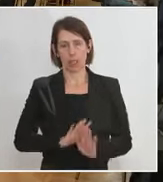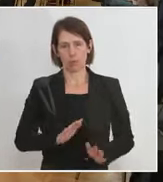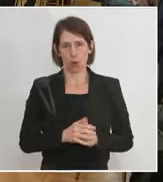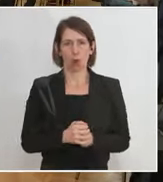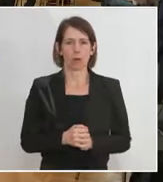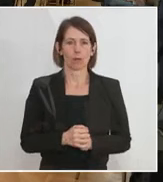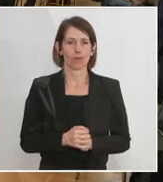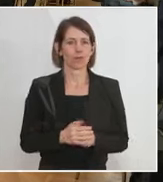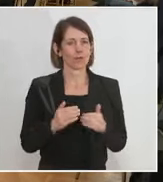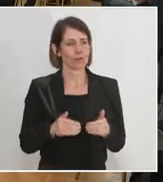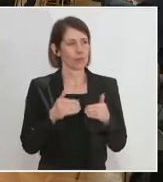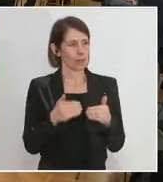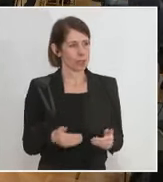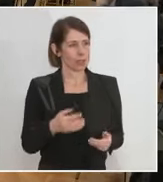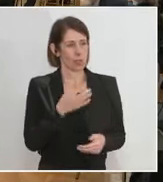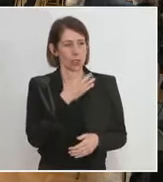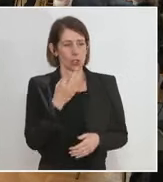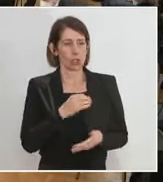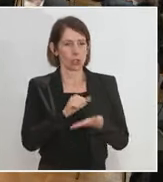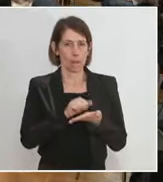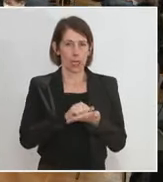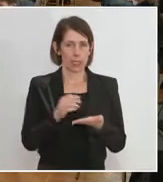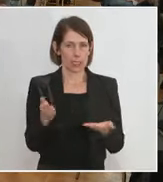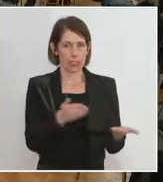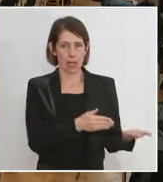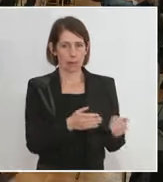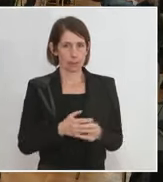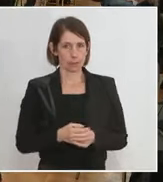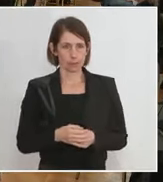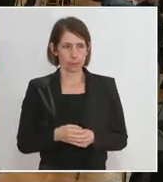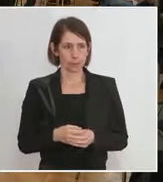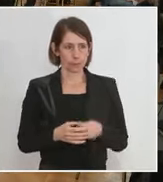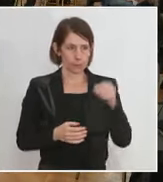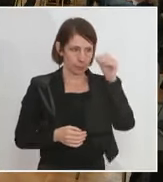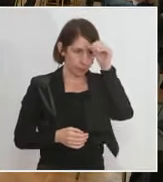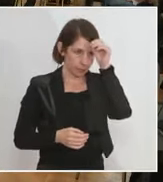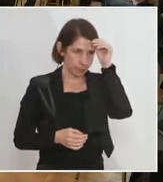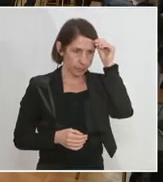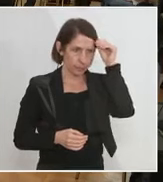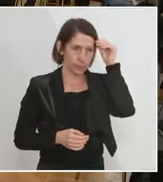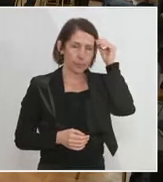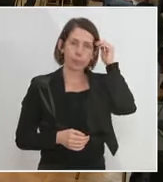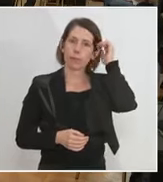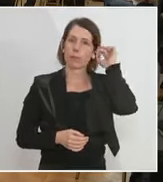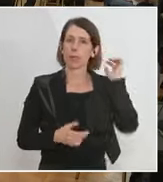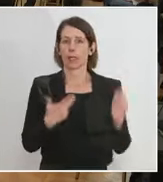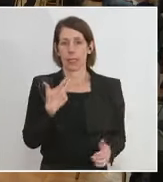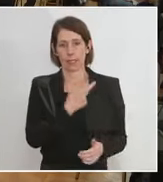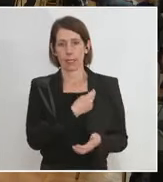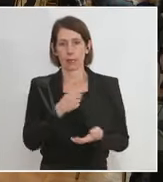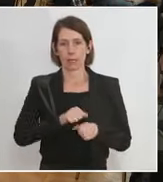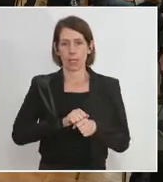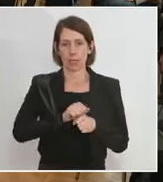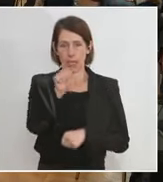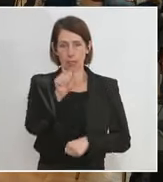Dann deutsche Präsidentin, Herr Röder, bitte sehr. Das Impfzertifikat, das jetzt ab April